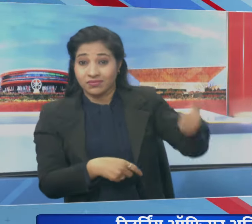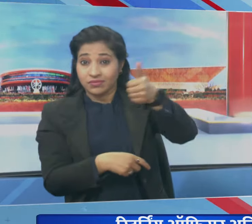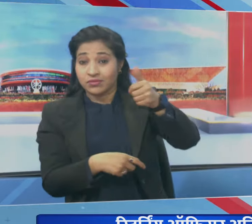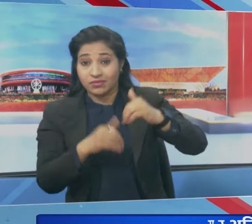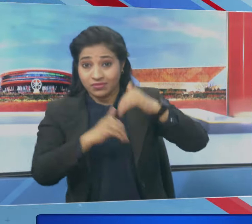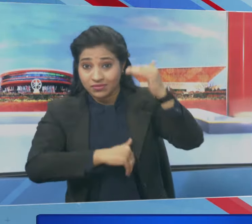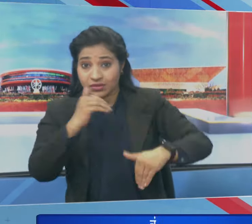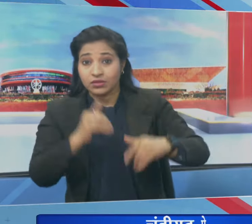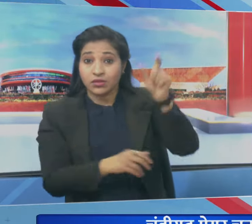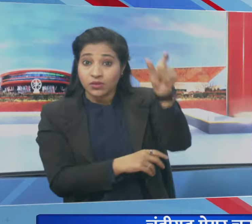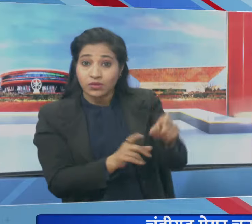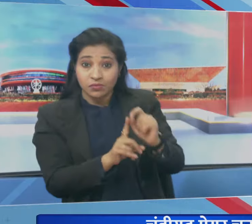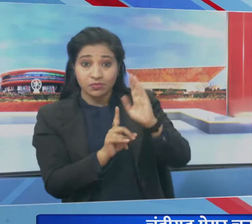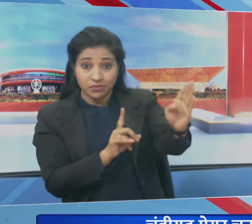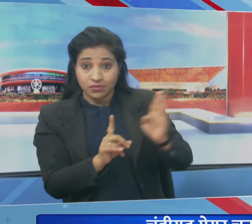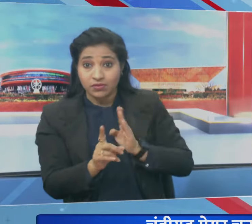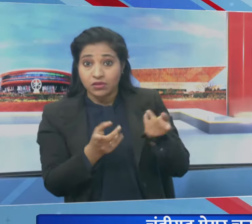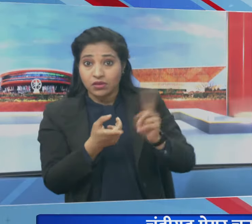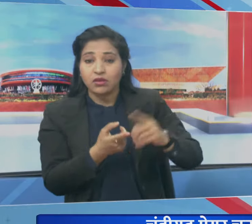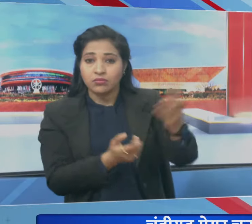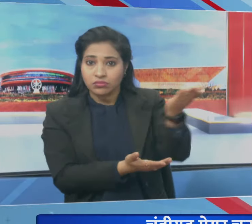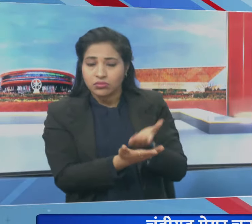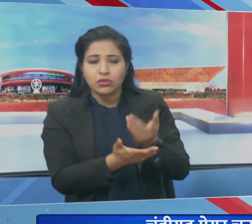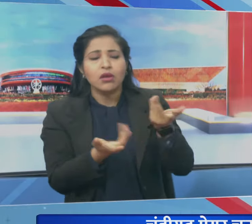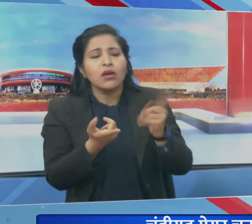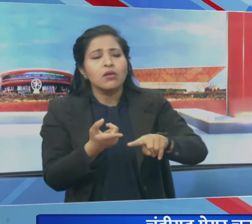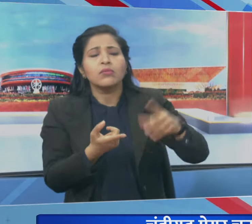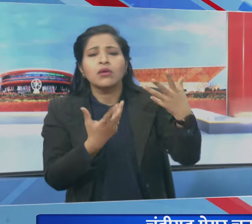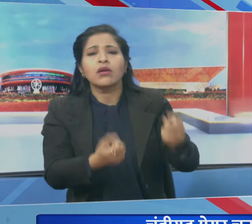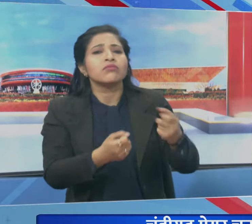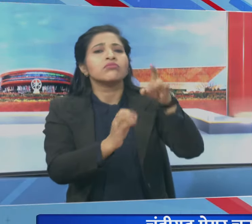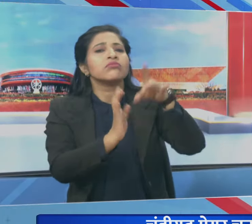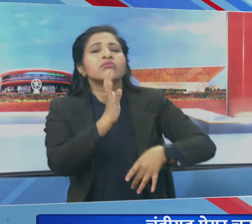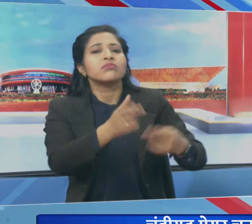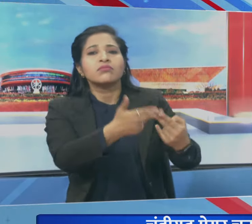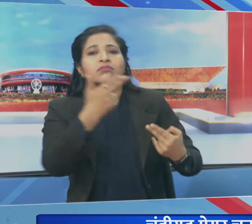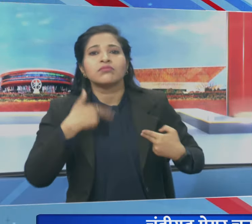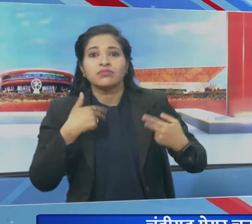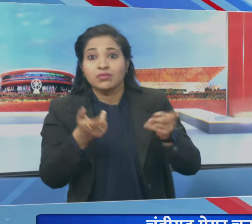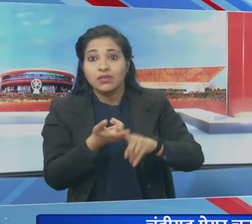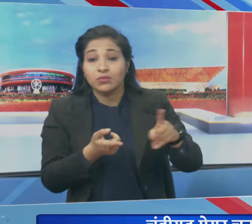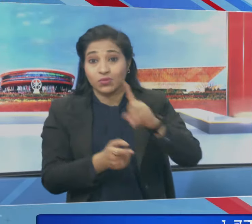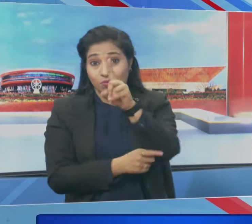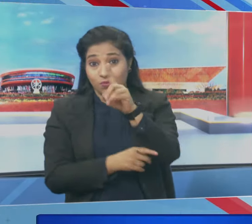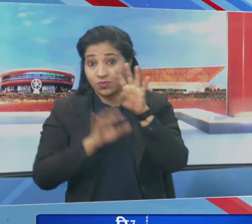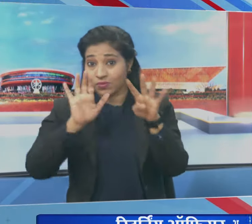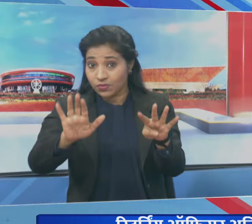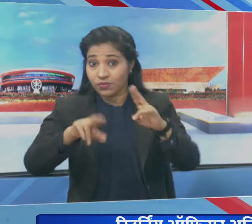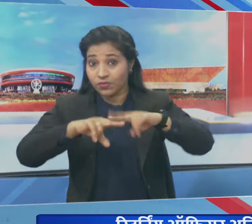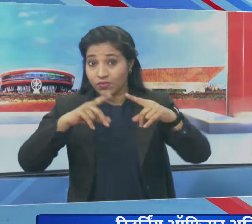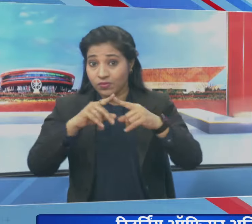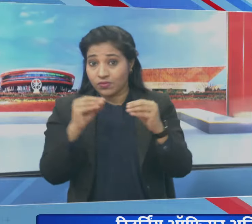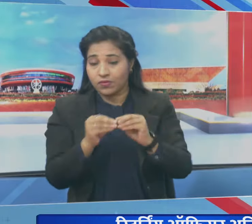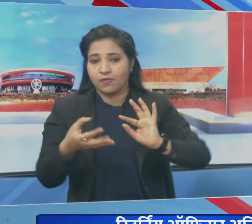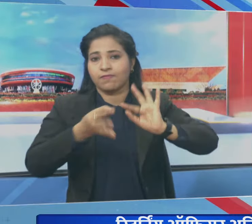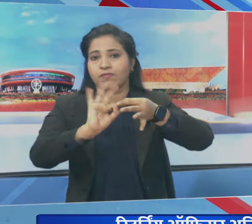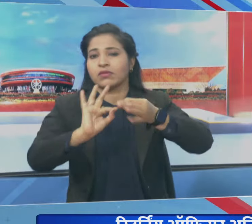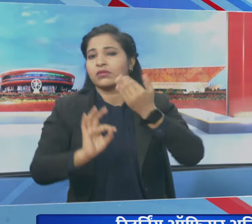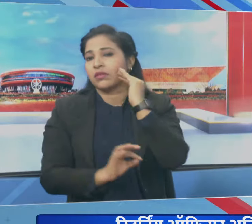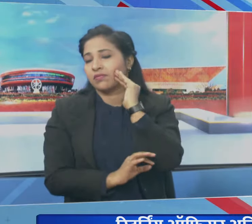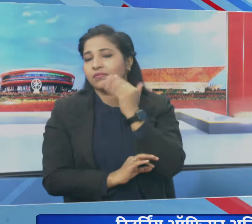व्यक्तिकत रूप से पेश होकर अपने आचरण परसफाई देने को भी कहा था और 19 वर्वरी की तारीख तैकी थी